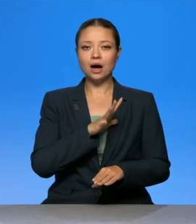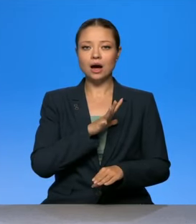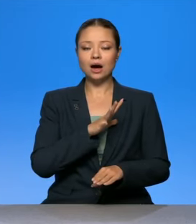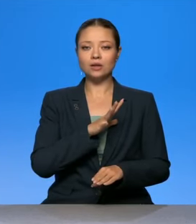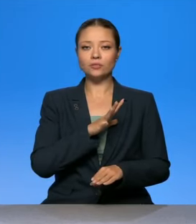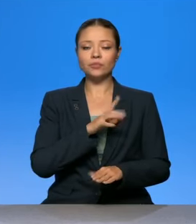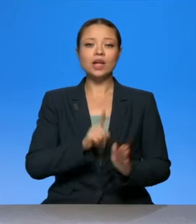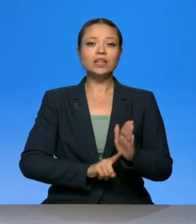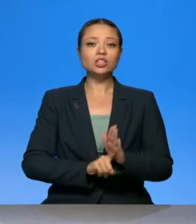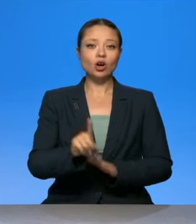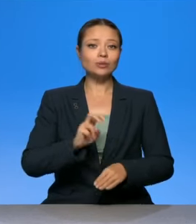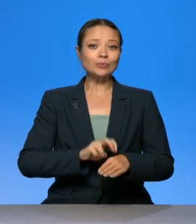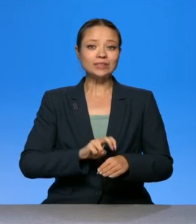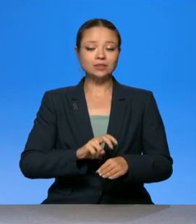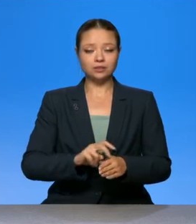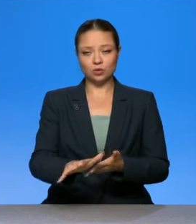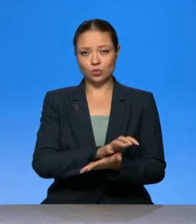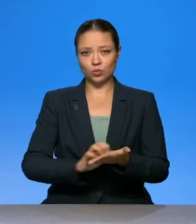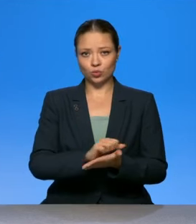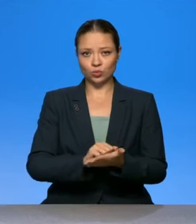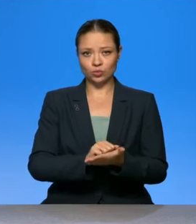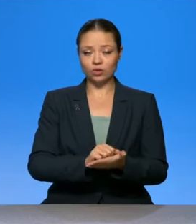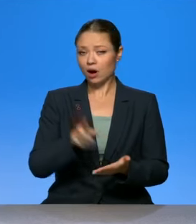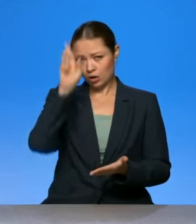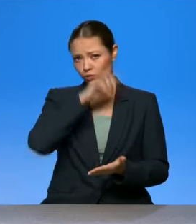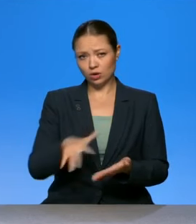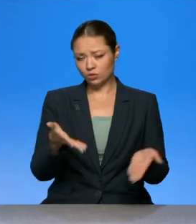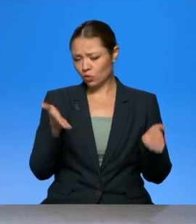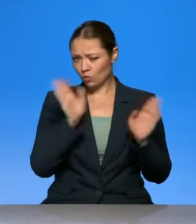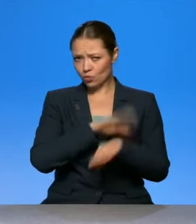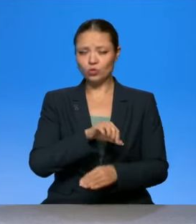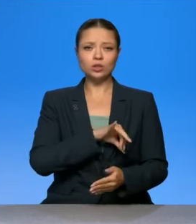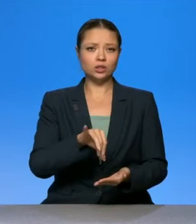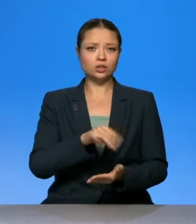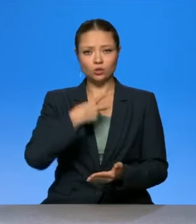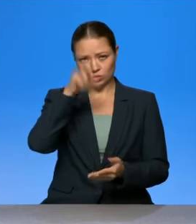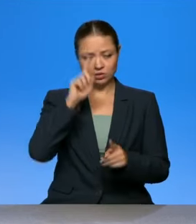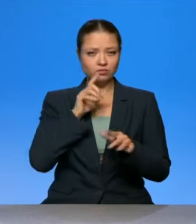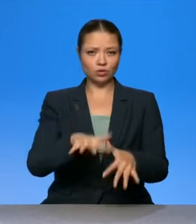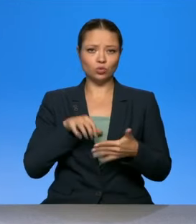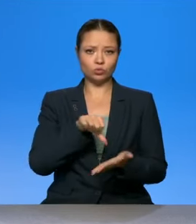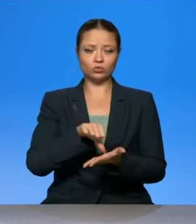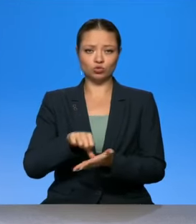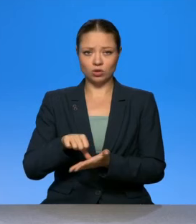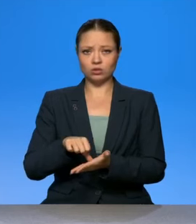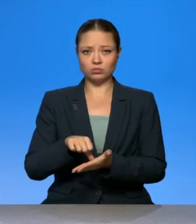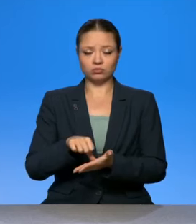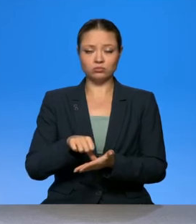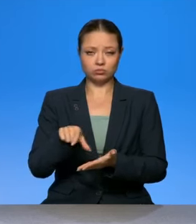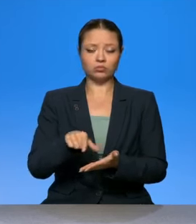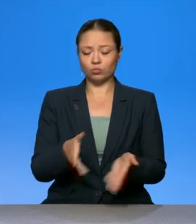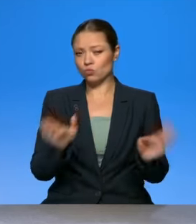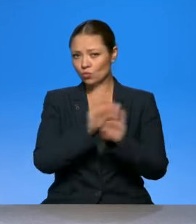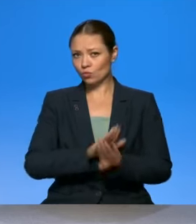медицина при полном попустительстве в государстве, членов Государственной Думы, всех областей и